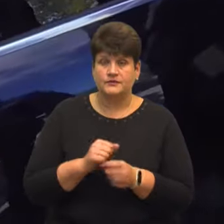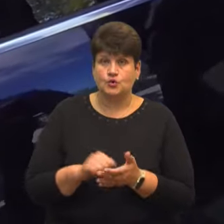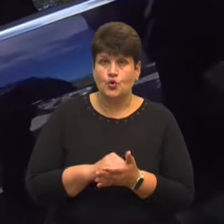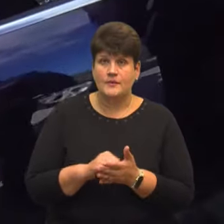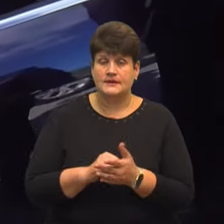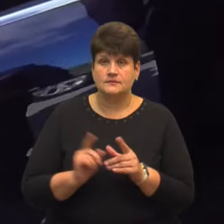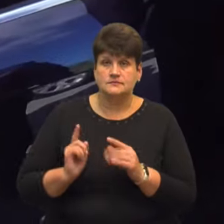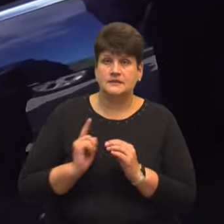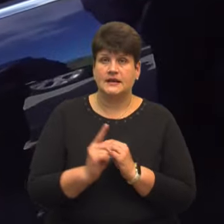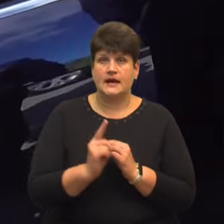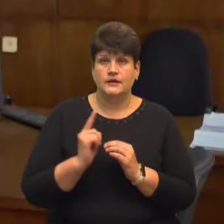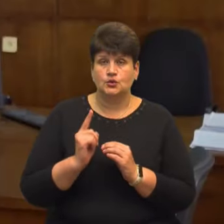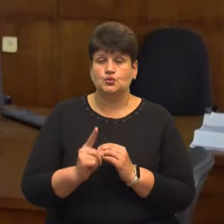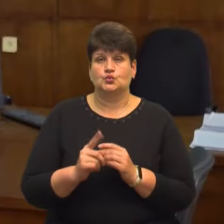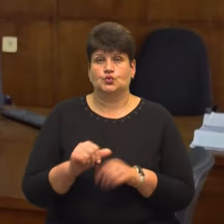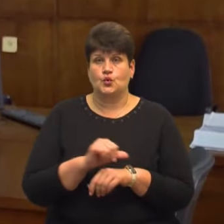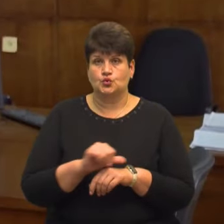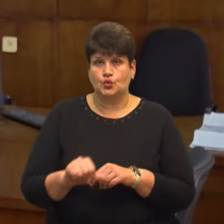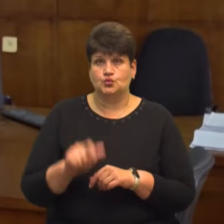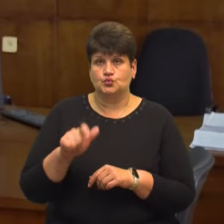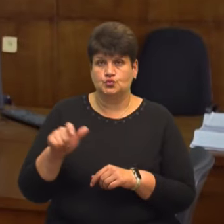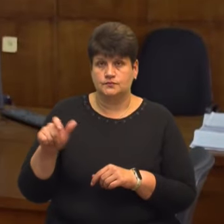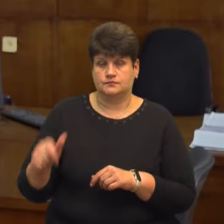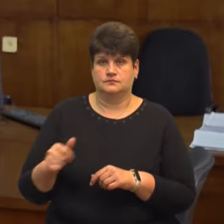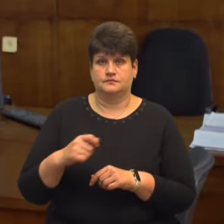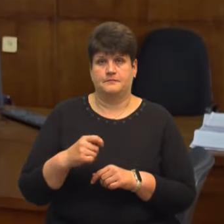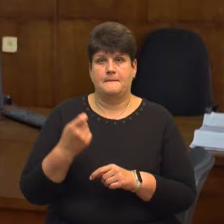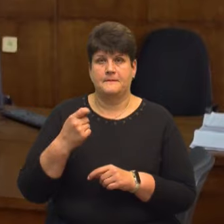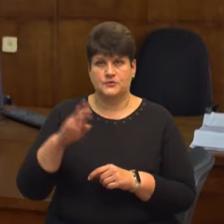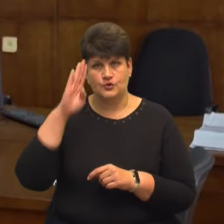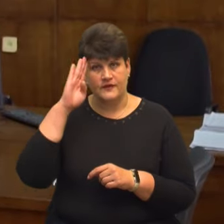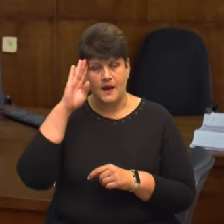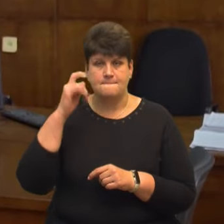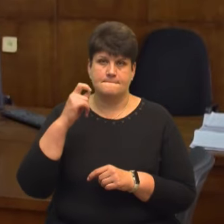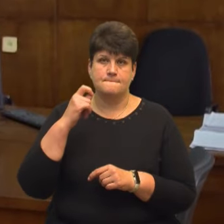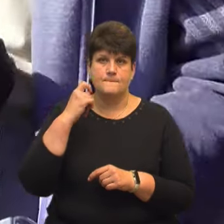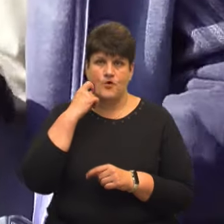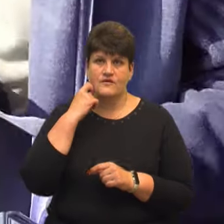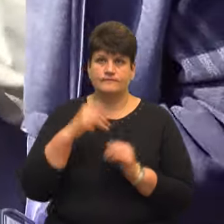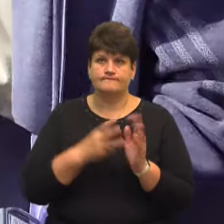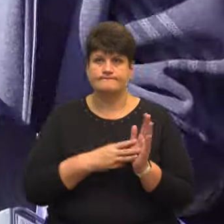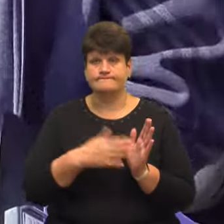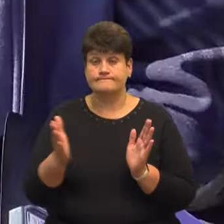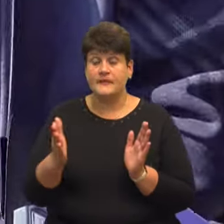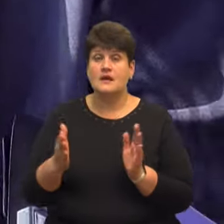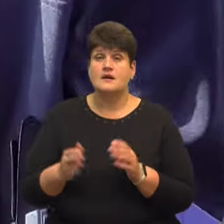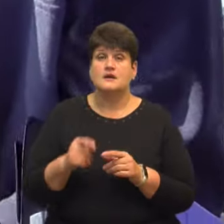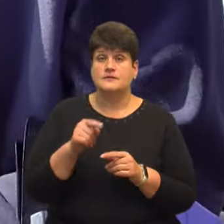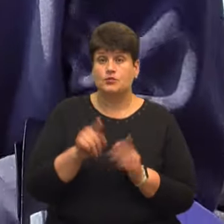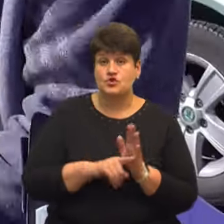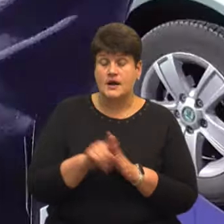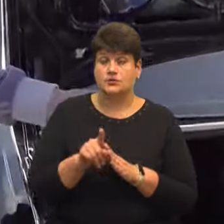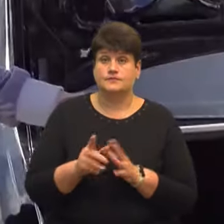перетину кордону чоловікам призовного віку. Про це Суспільному повідомив начальник відділення поліції Степан Василечко. За його словами, спочатку